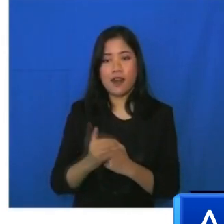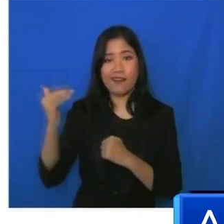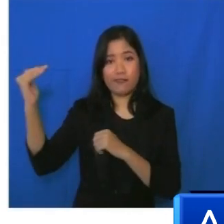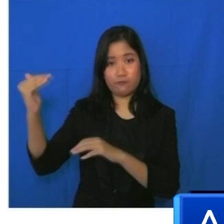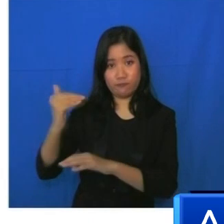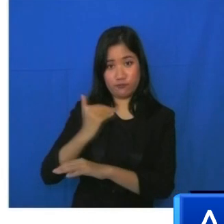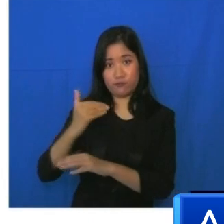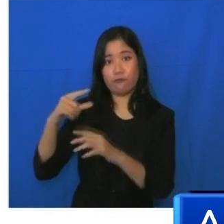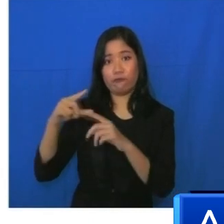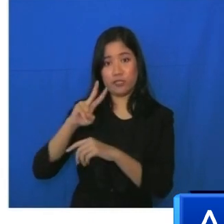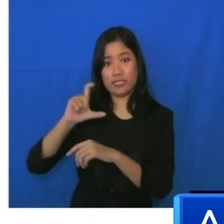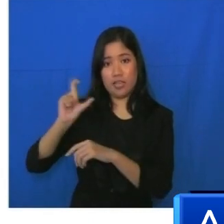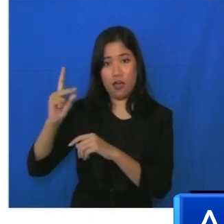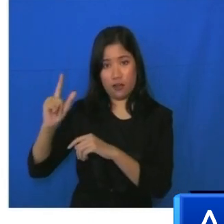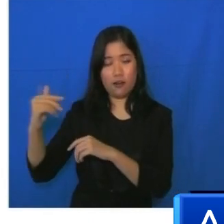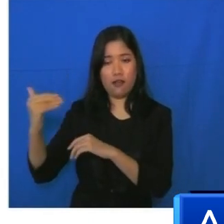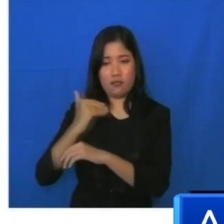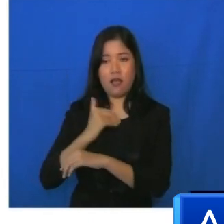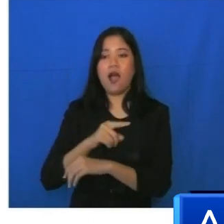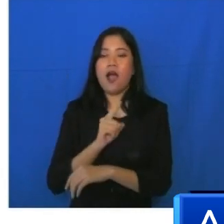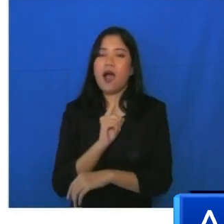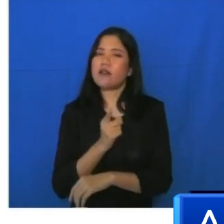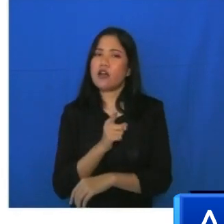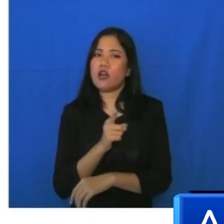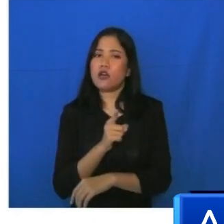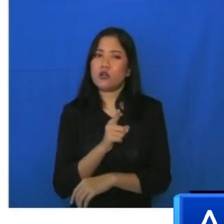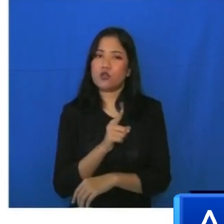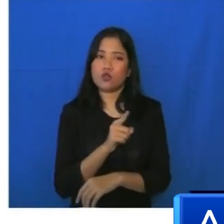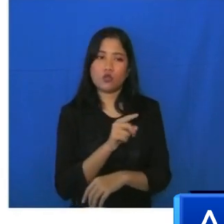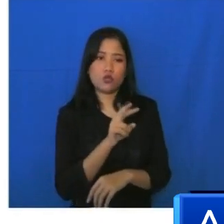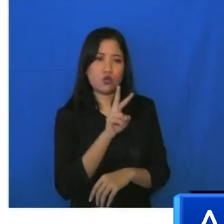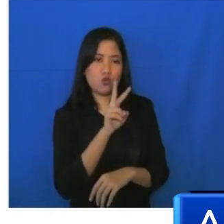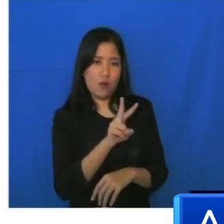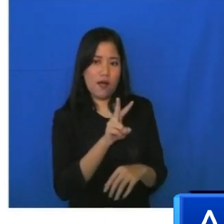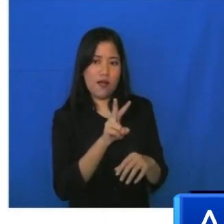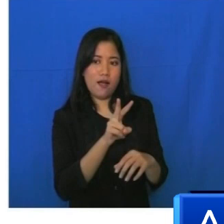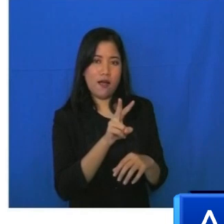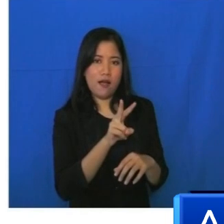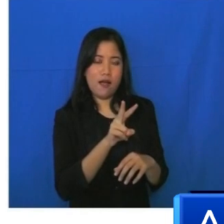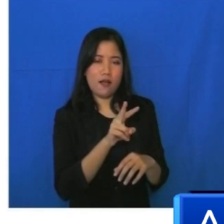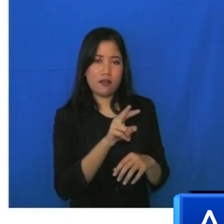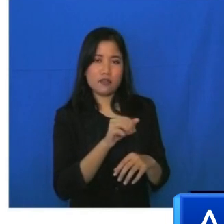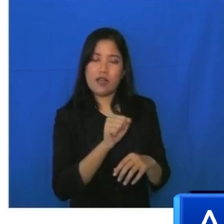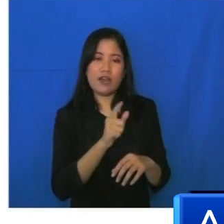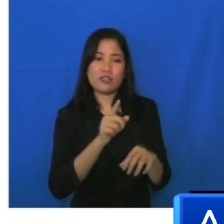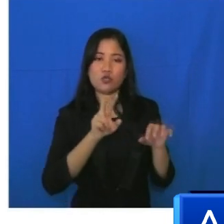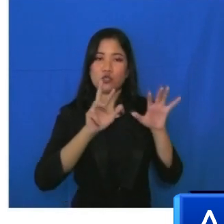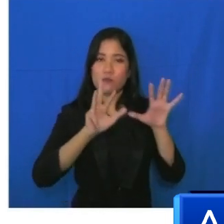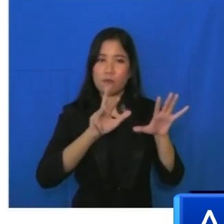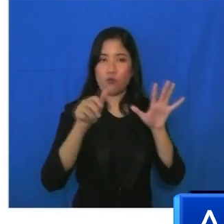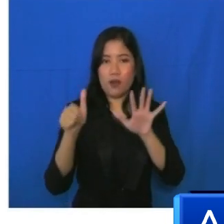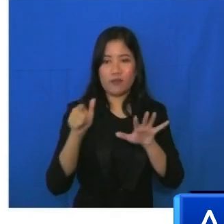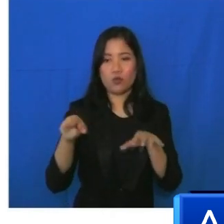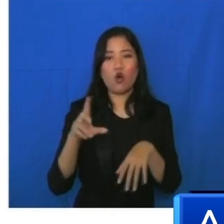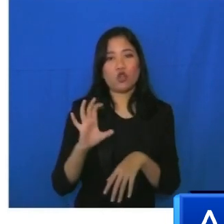detailnya adalah ada dua buah magnitude 96, inilah otomatik